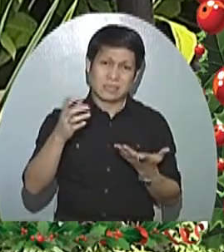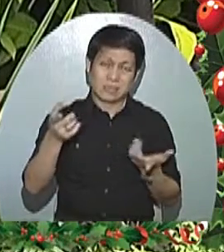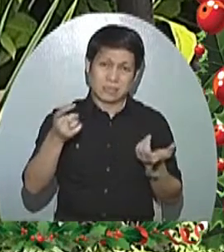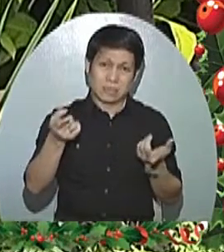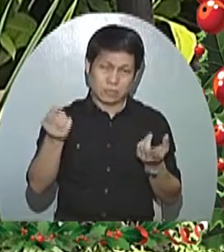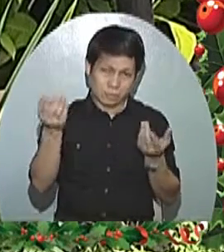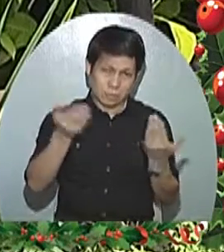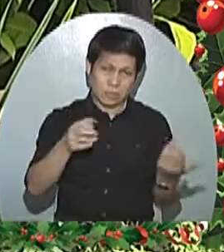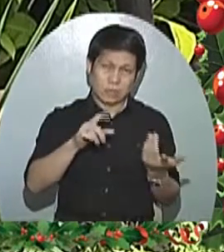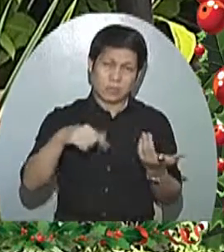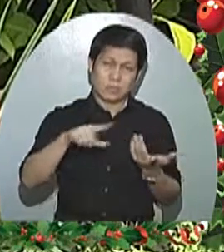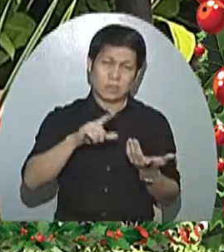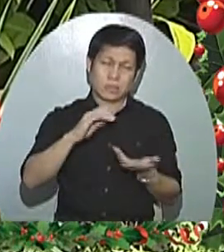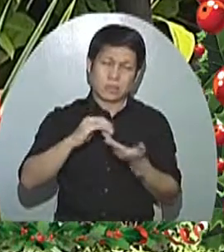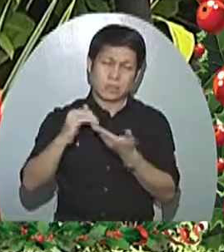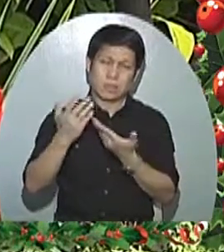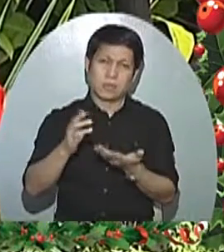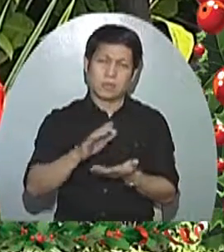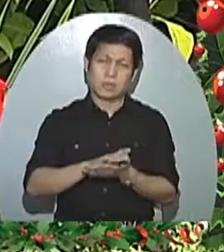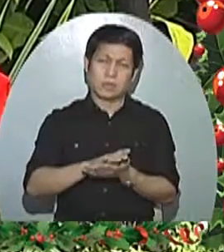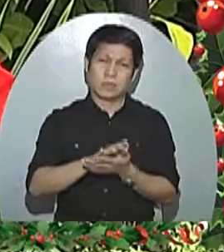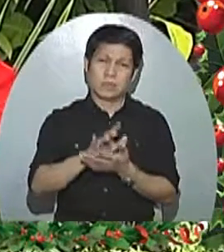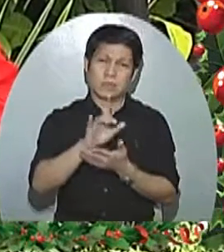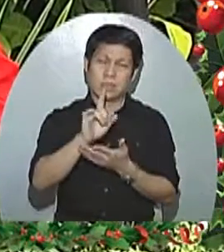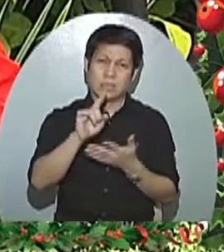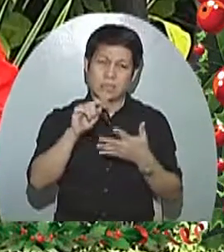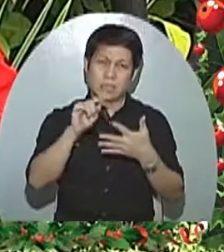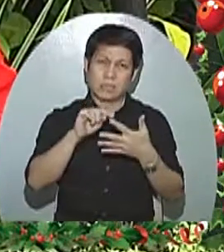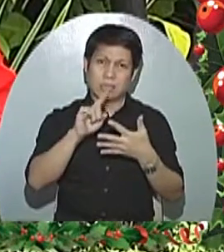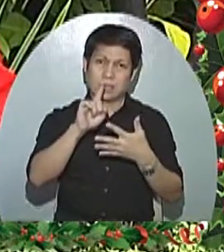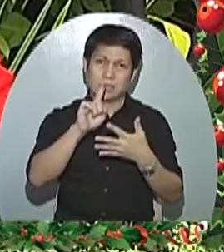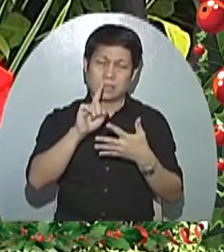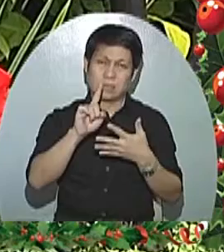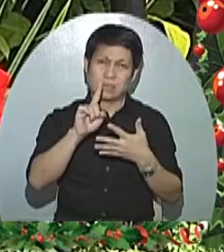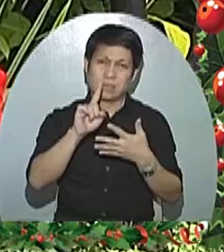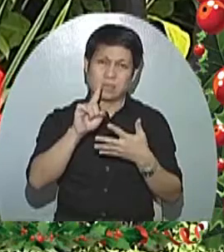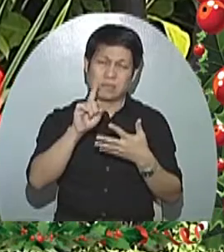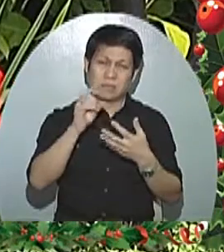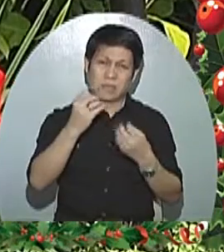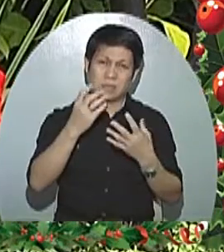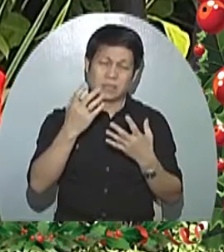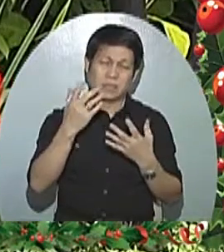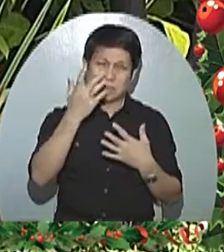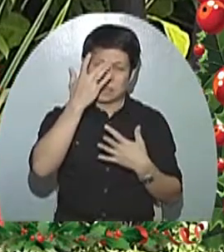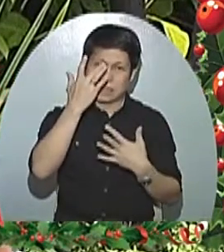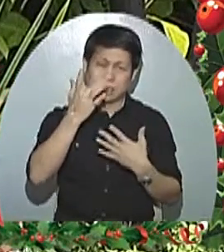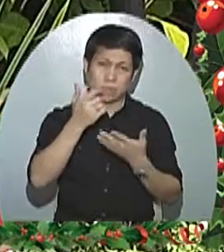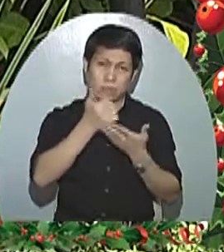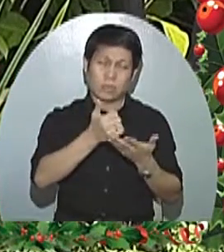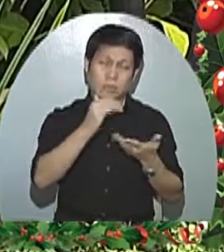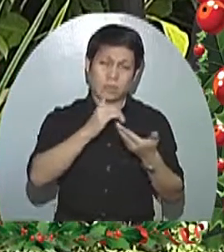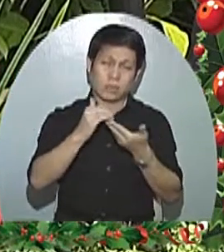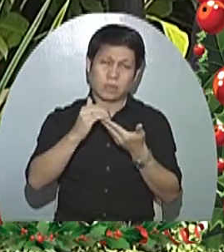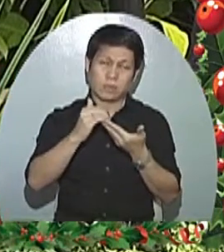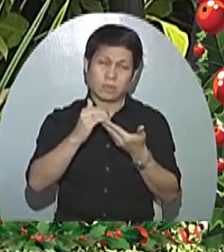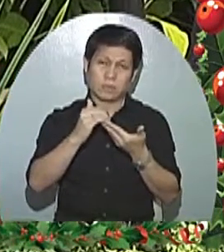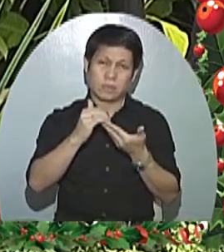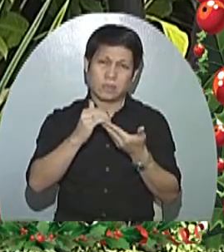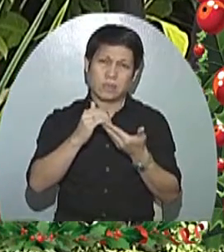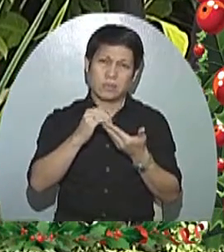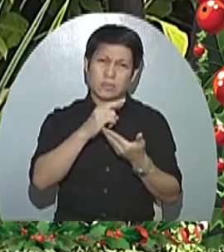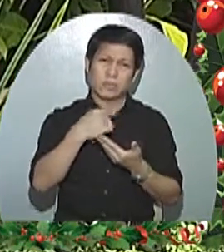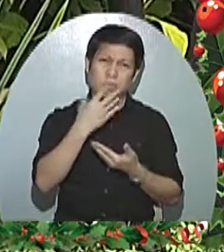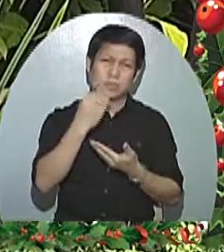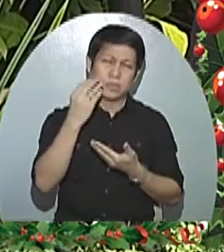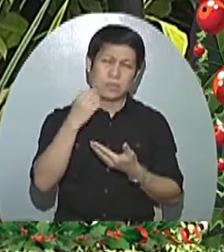pinakamaraming klase ng sakit na idinulog sa ating programa. Isa pa sa pinakamaraming bilang ng pasyenteng ating natugunan ay yung may